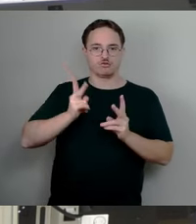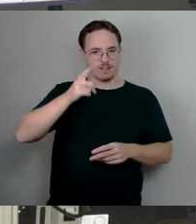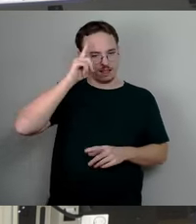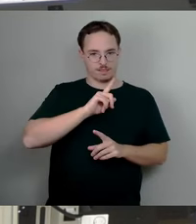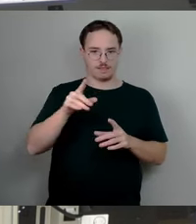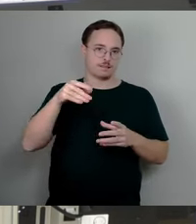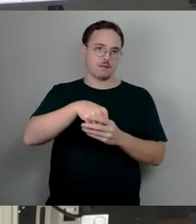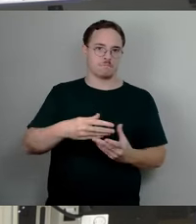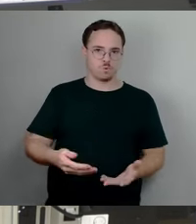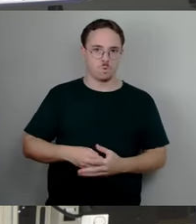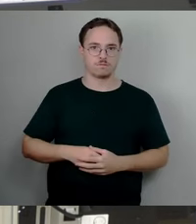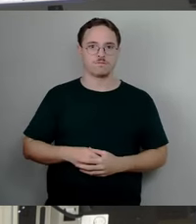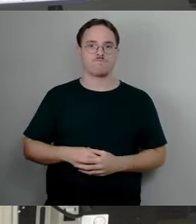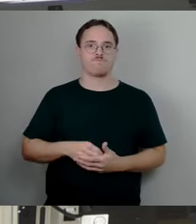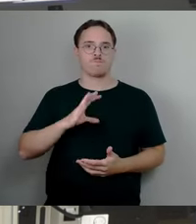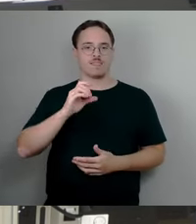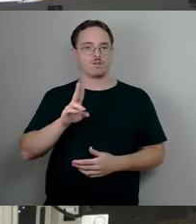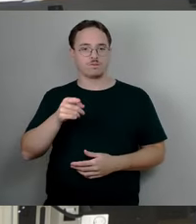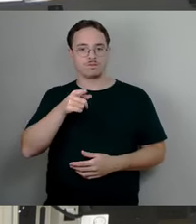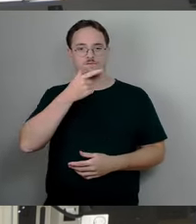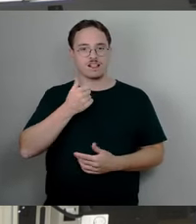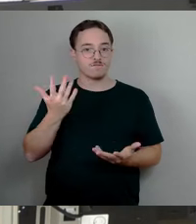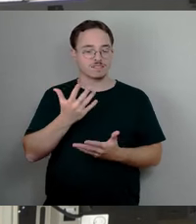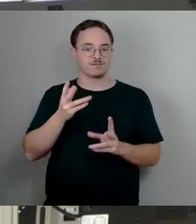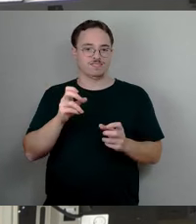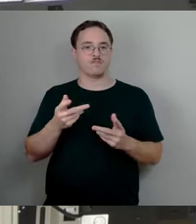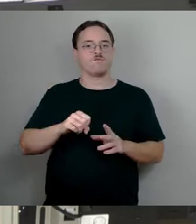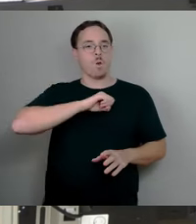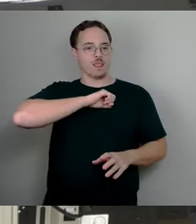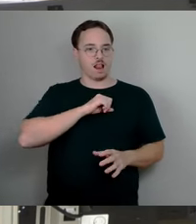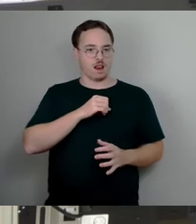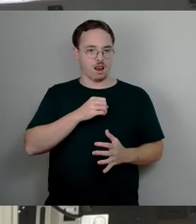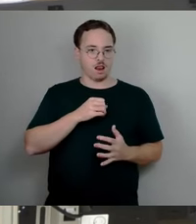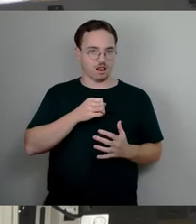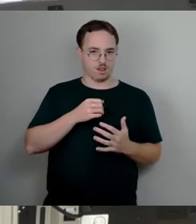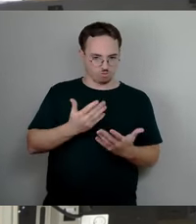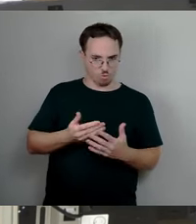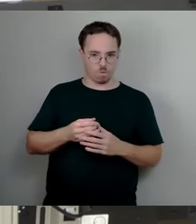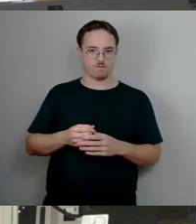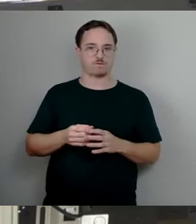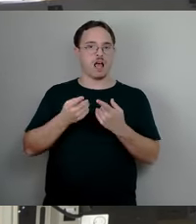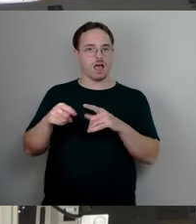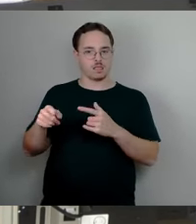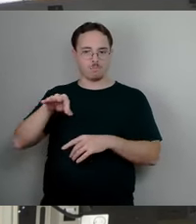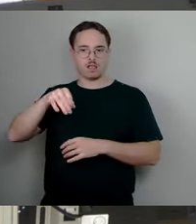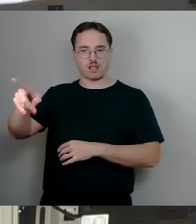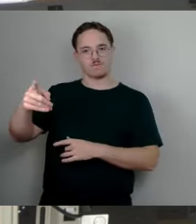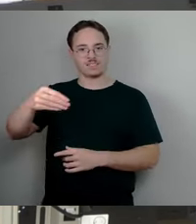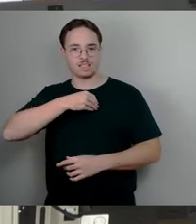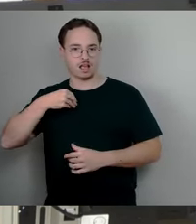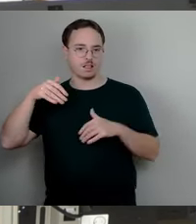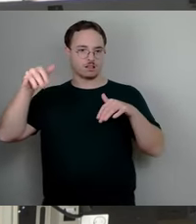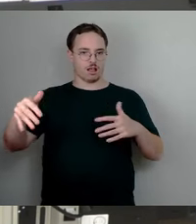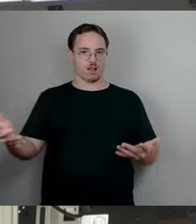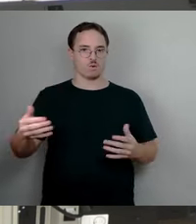CDU einen ungerechtfertigten Vorteil gegenüber anderen Parteien verschaffen? Oder ist der CDU vielleicht einfach nicht